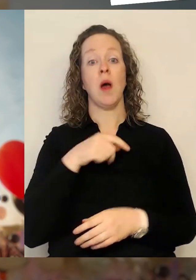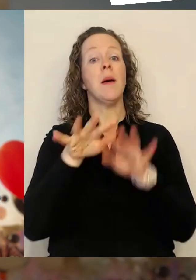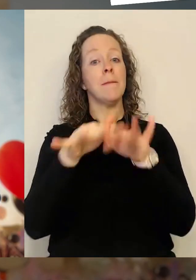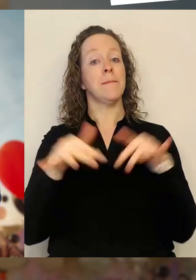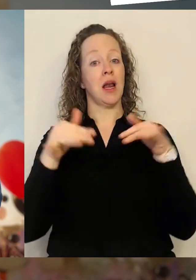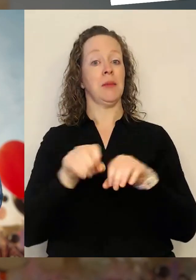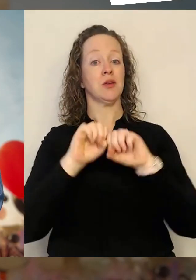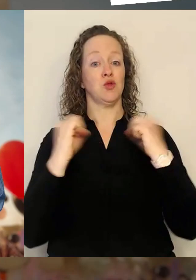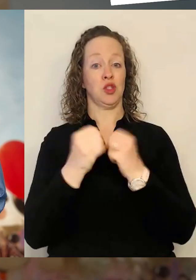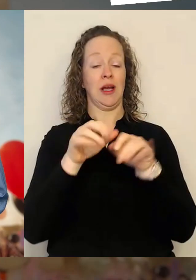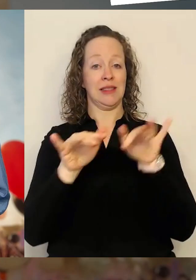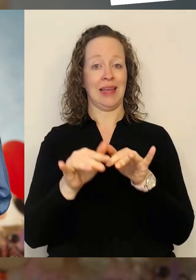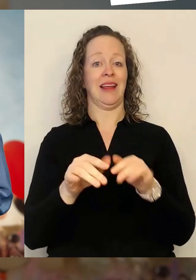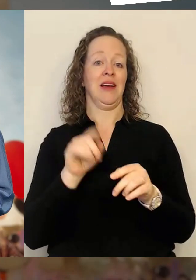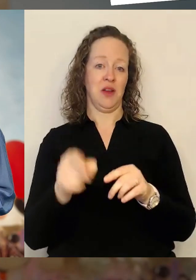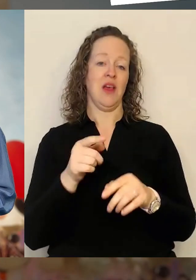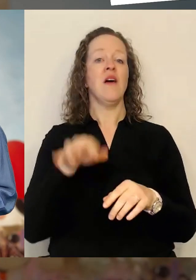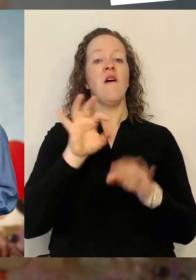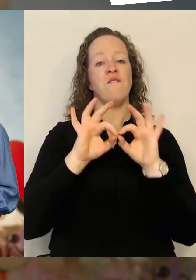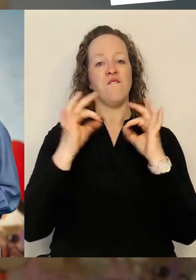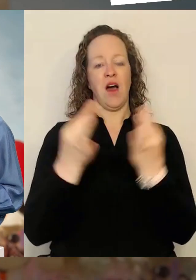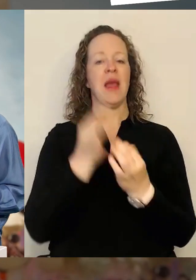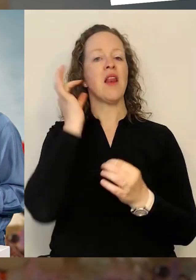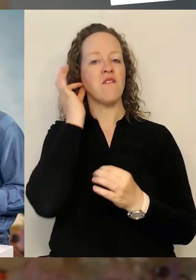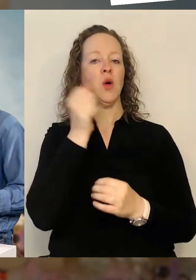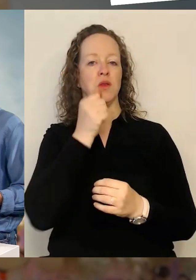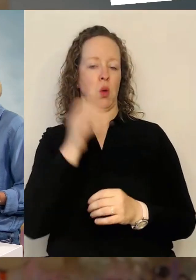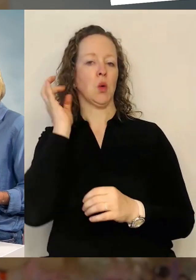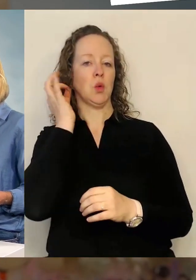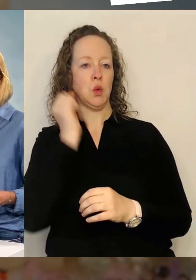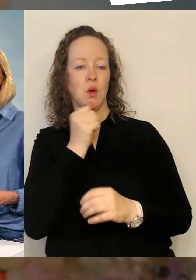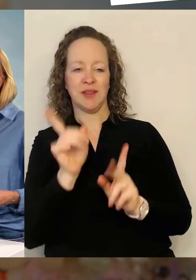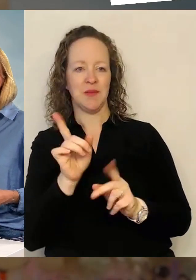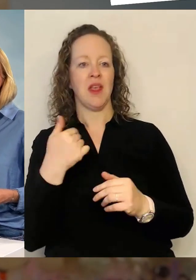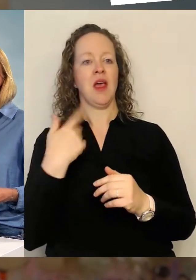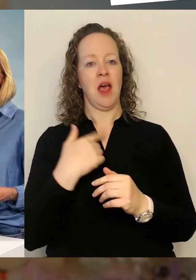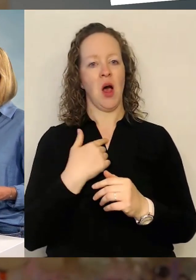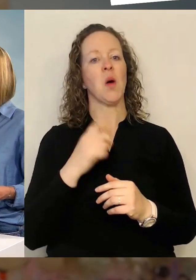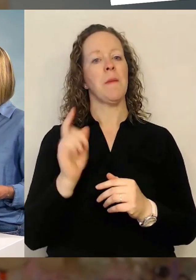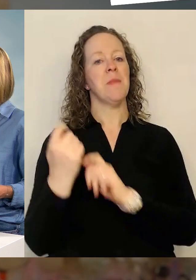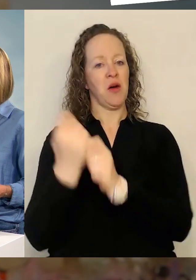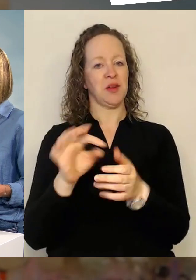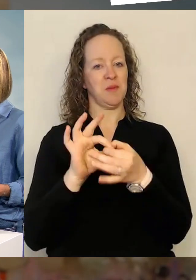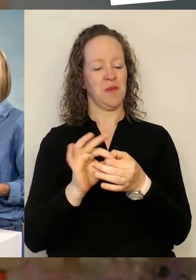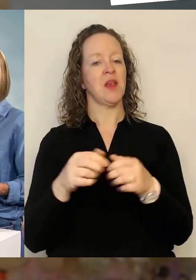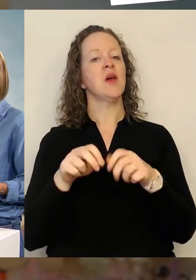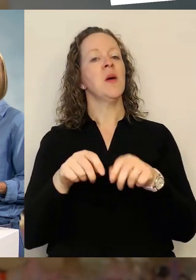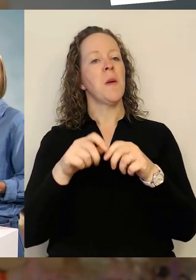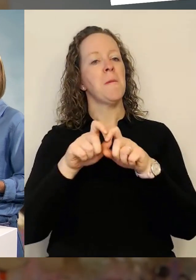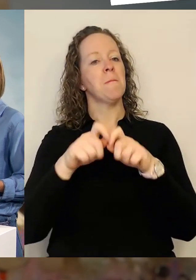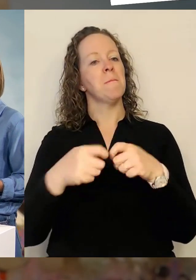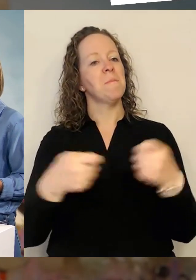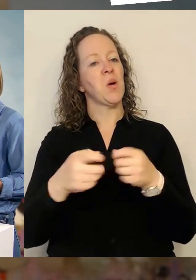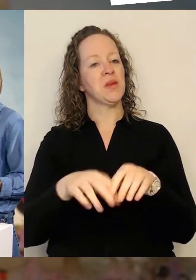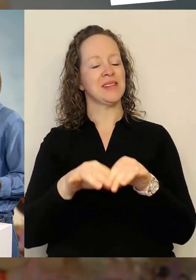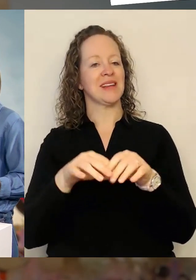Familie, Senioren, Frauen und Jugend, sondern auch Queer-Beauftragter der Bundesregierung. Und wir freuen uns sehr, dass Sie sehr kurzfristig heute Morgen einspringen dürfen. Vielen Dank,